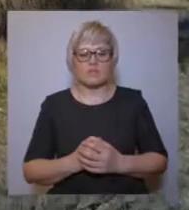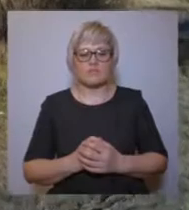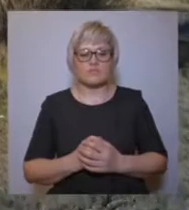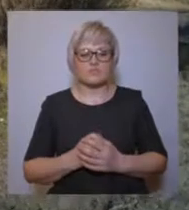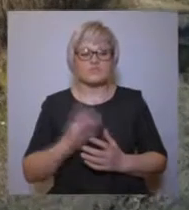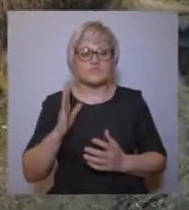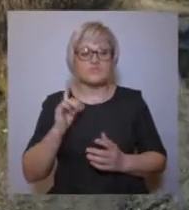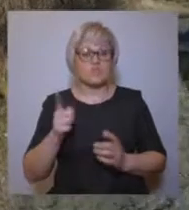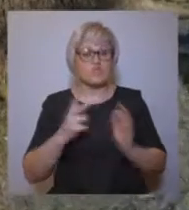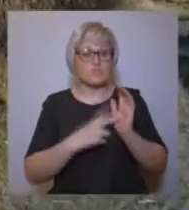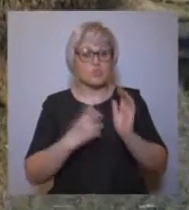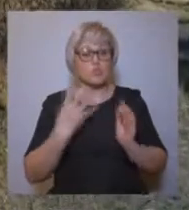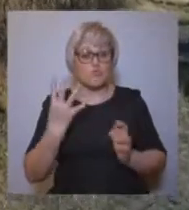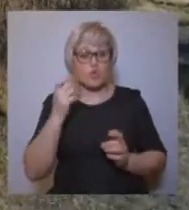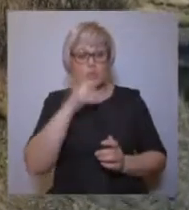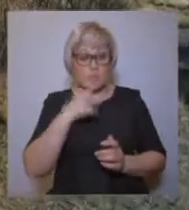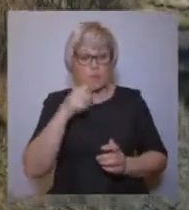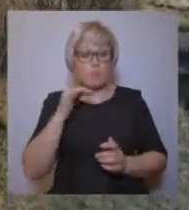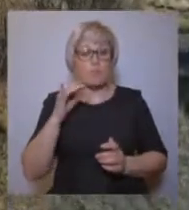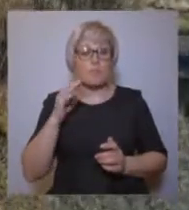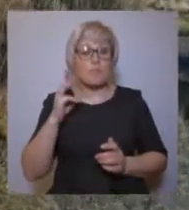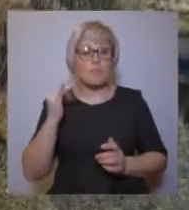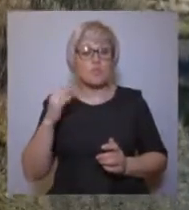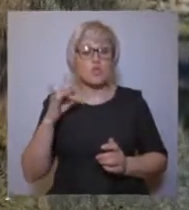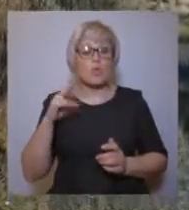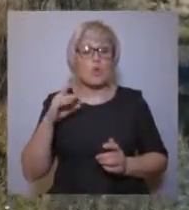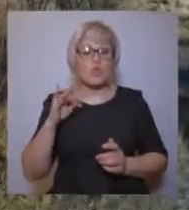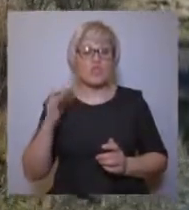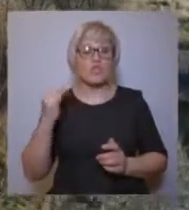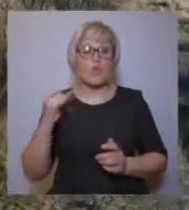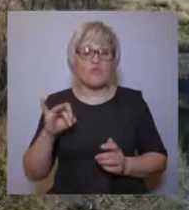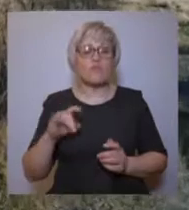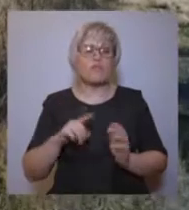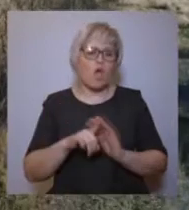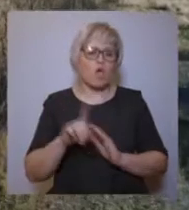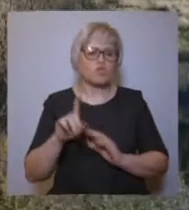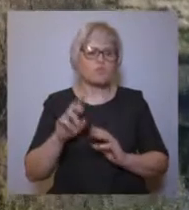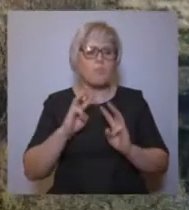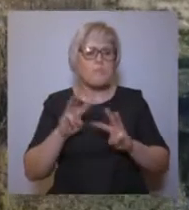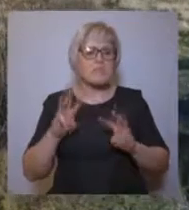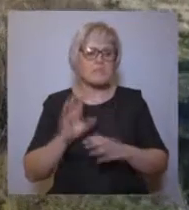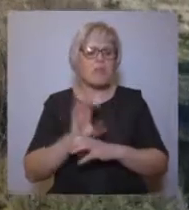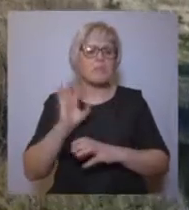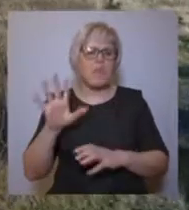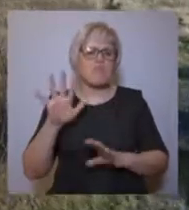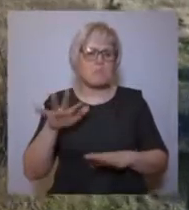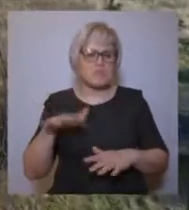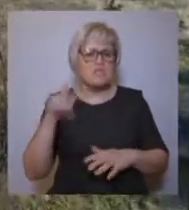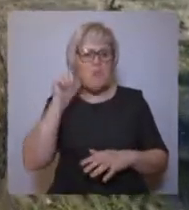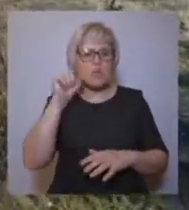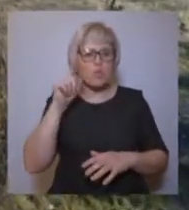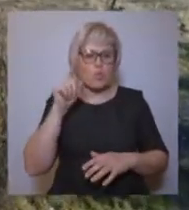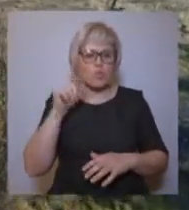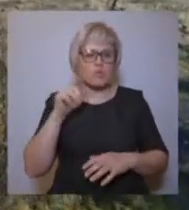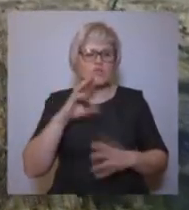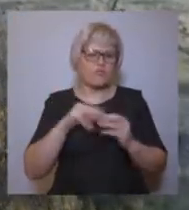Через два года после назначения на кафедру, в 1704 году митрополит Филофей снаряжает миссию в Монголию, всего из двух